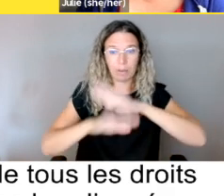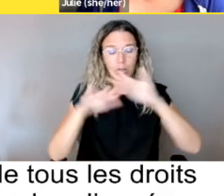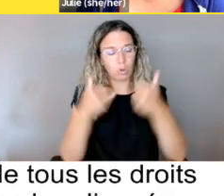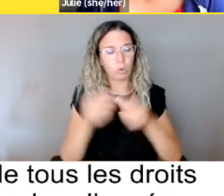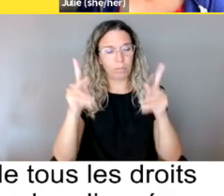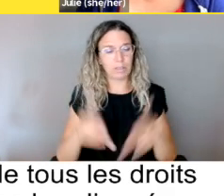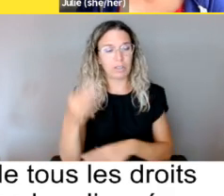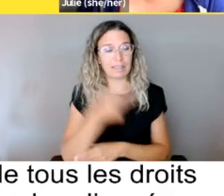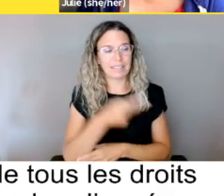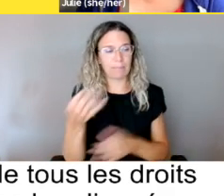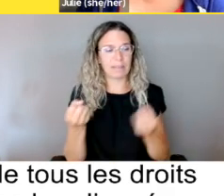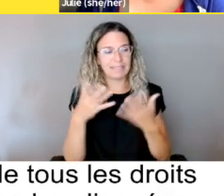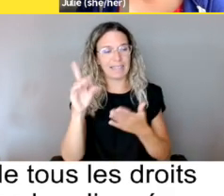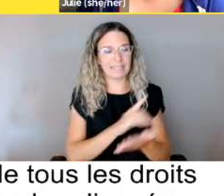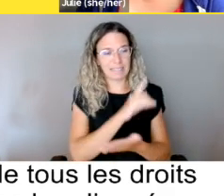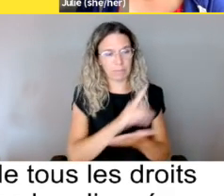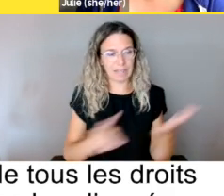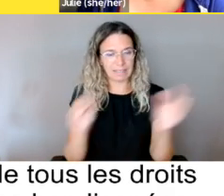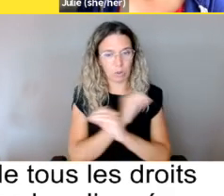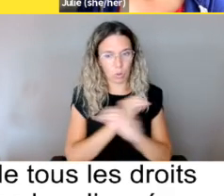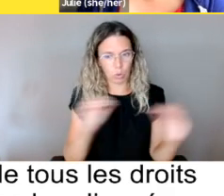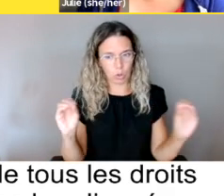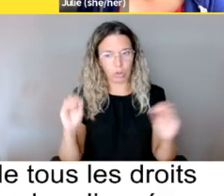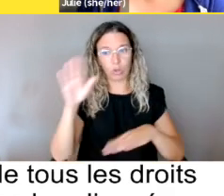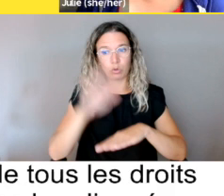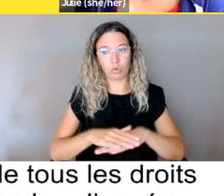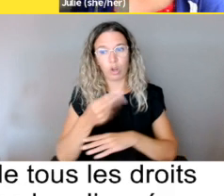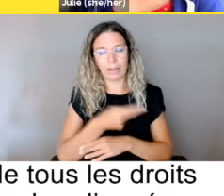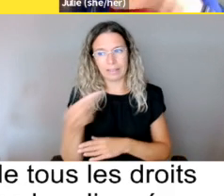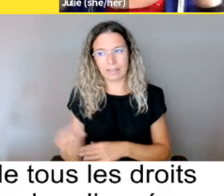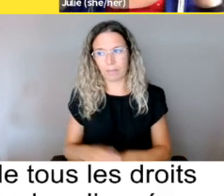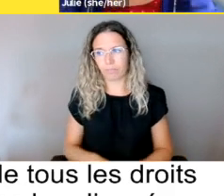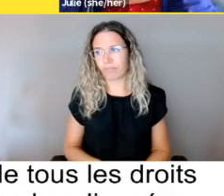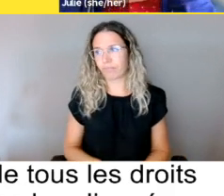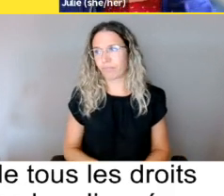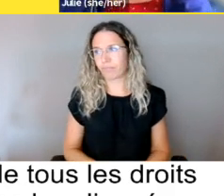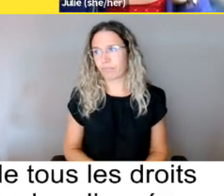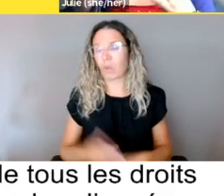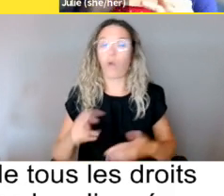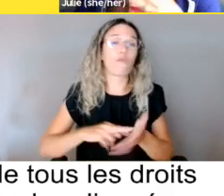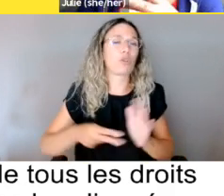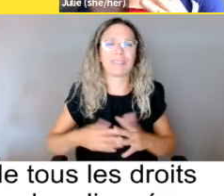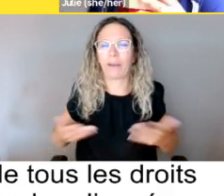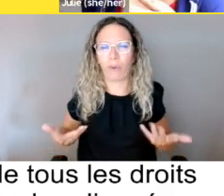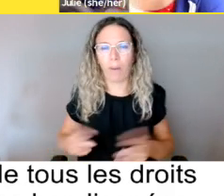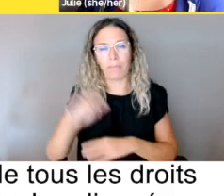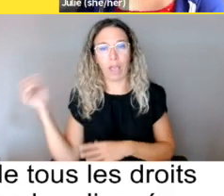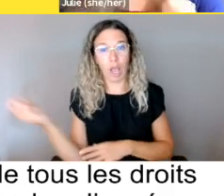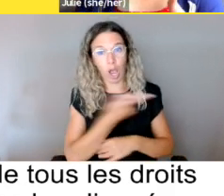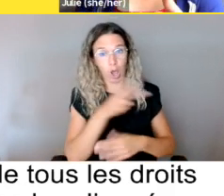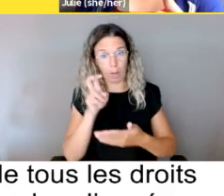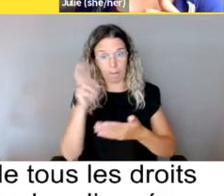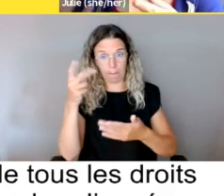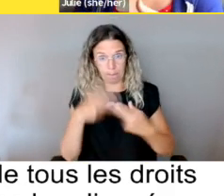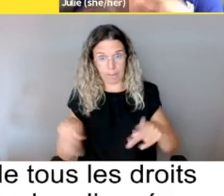toute personne handicapée, sans discrimination, d'aucune sorte fondée sur le handicap. Donc, grosso modo, tous les pays qui se sont